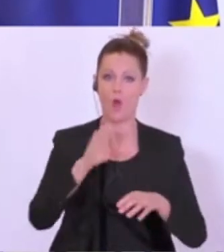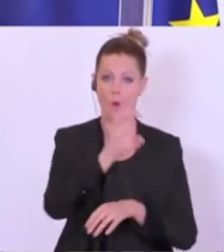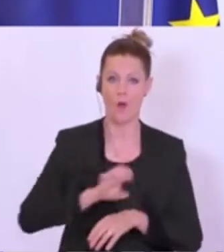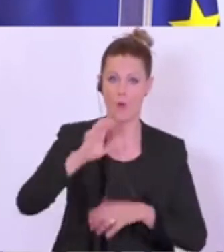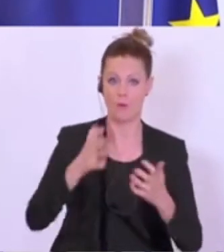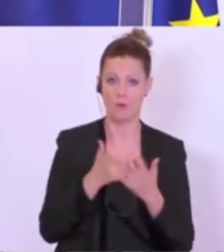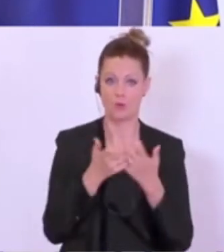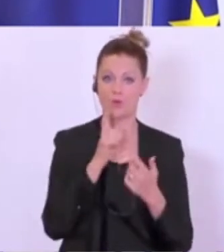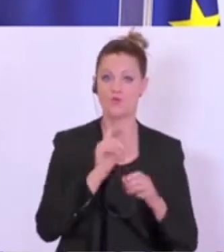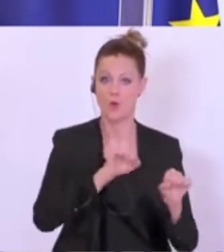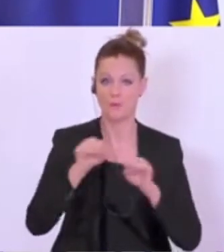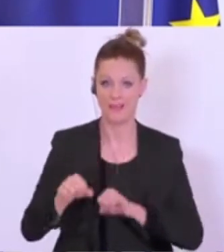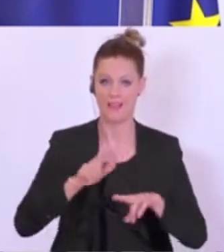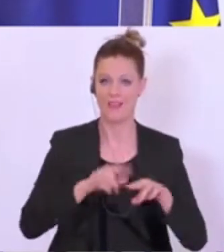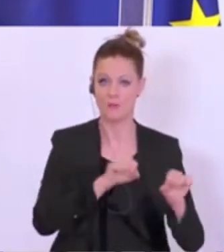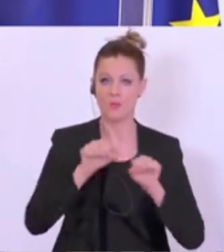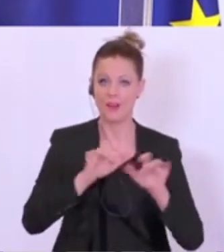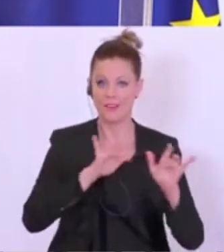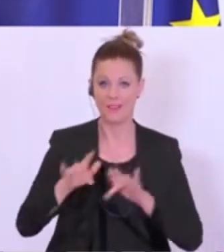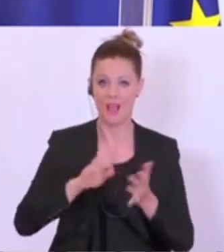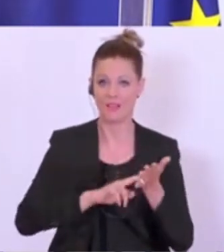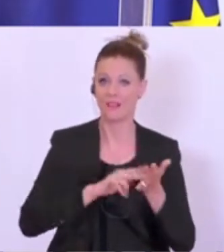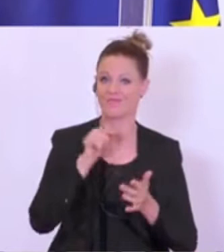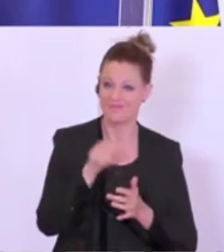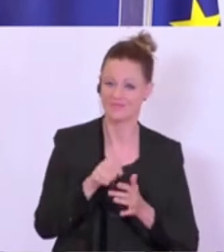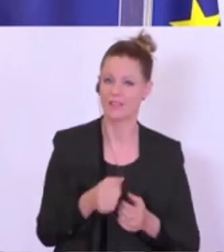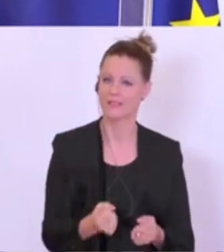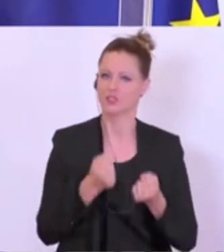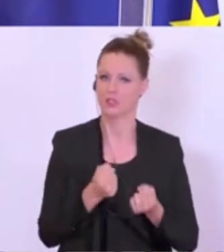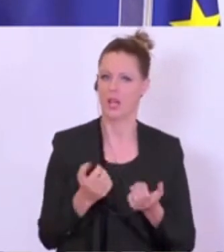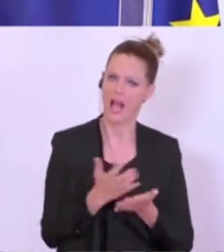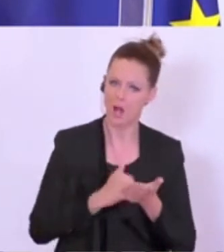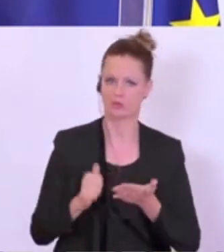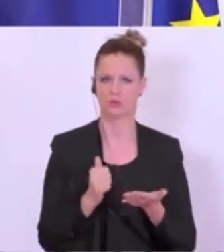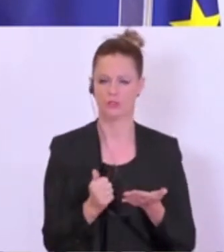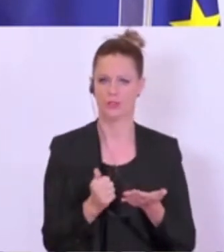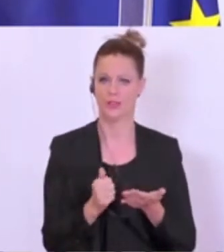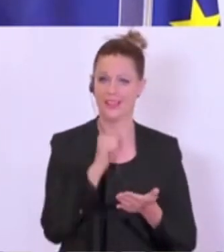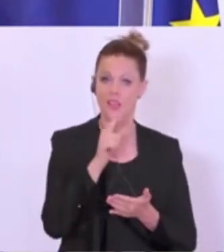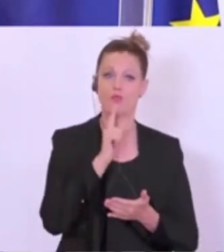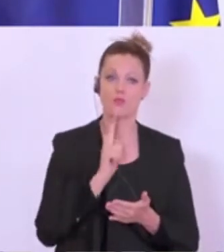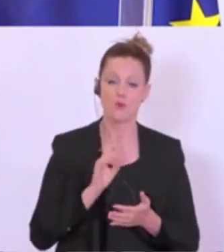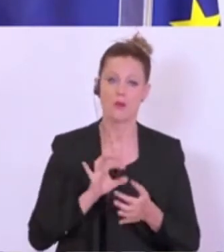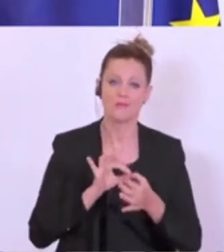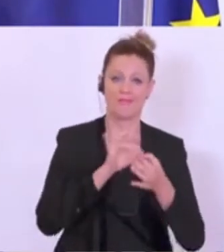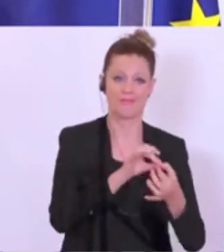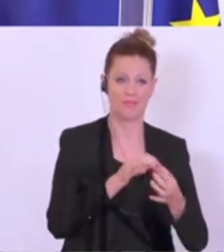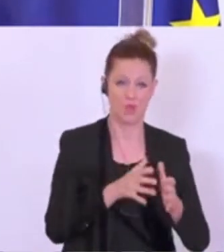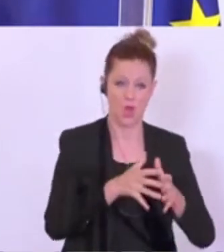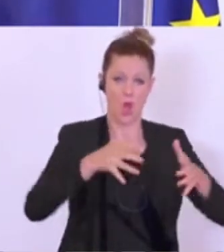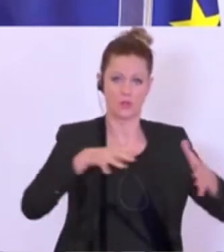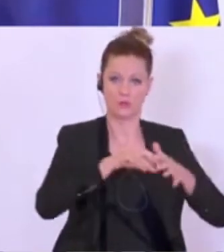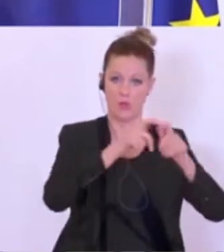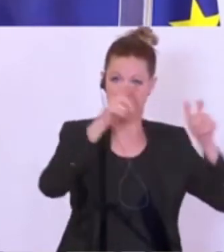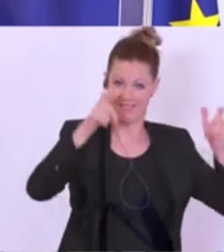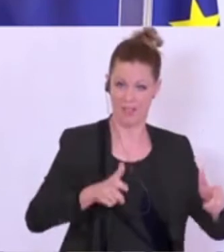dann möglich sein, wenn wir die Möglichkeiten der Digitalisierung massiv nutzen und das nicht nur für große Unternehmen, sondern